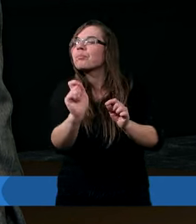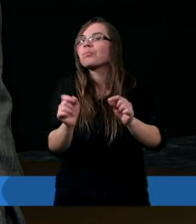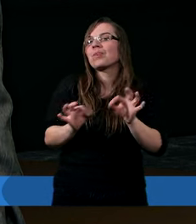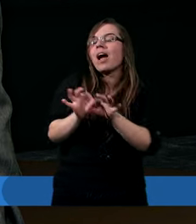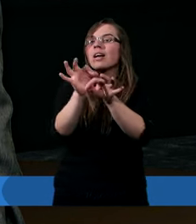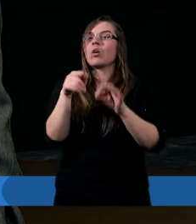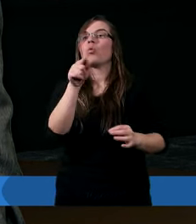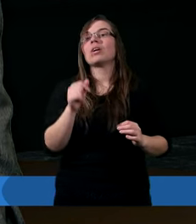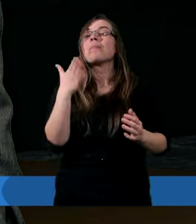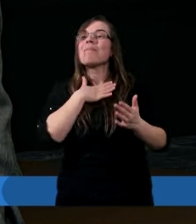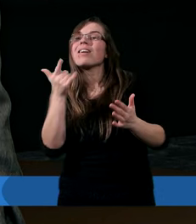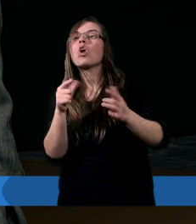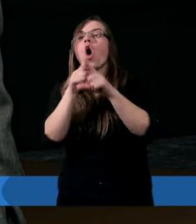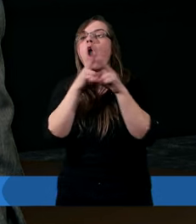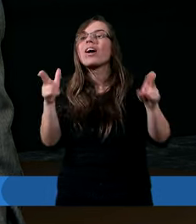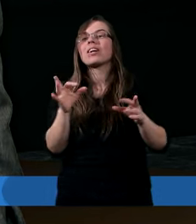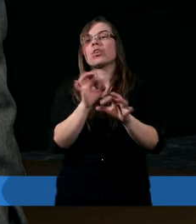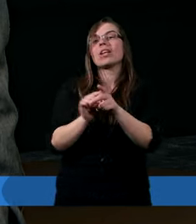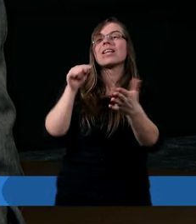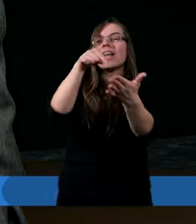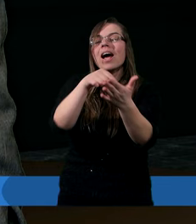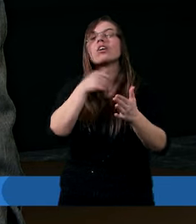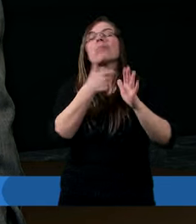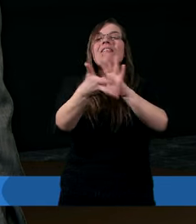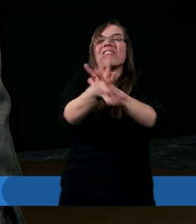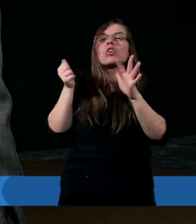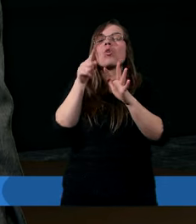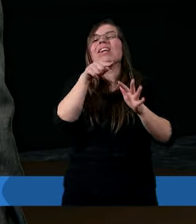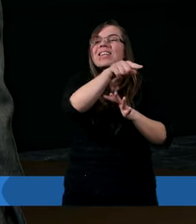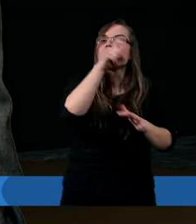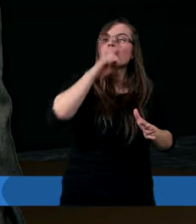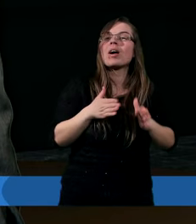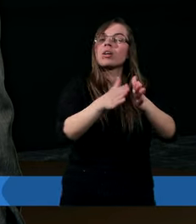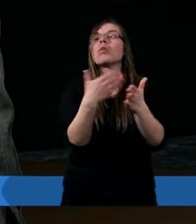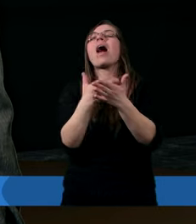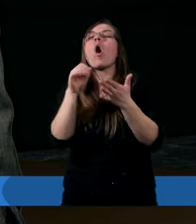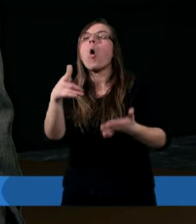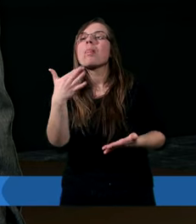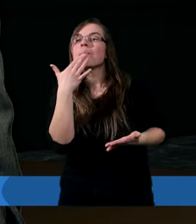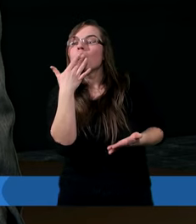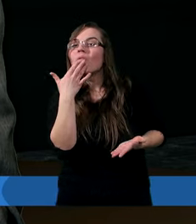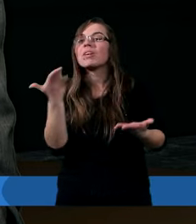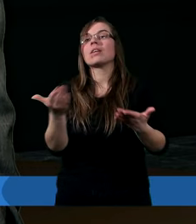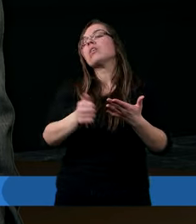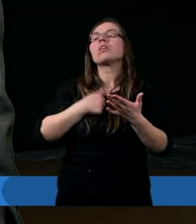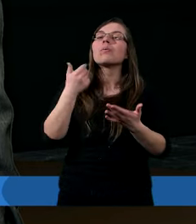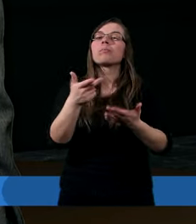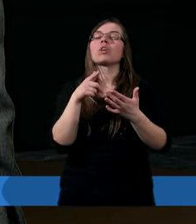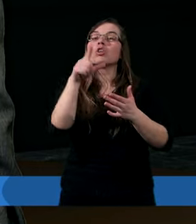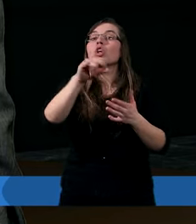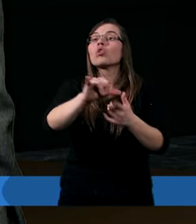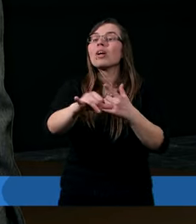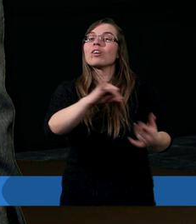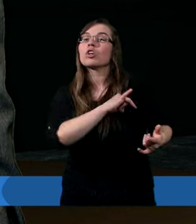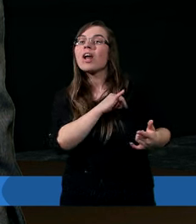ale ma pewien określony cel, wyciągnięcia go z tej błędnej drogi. Ale dlaczego o tym mówię? Dlatego, że ktoś mógłby powiedzieć, no ale pokaza mu jego